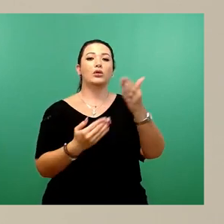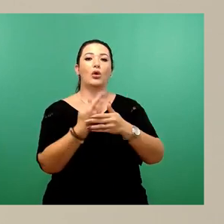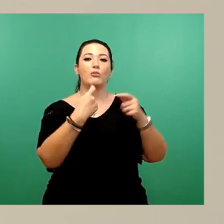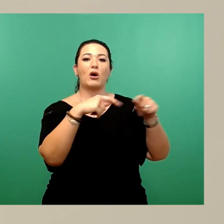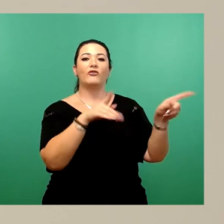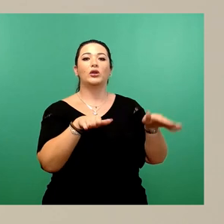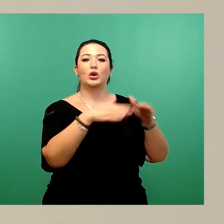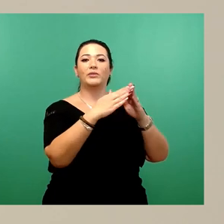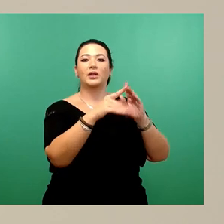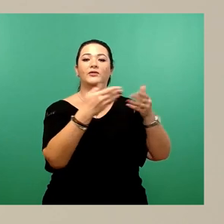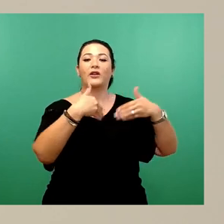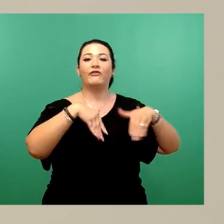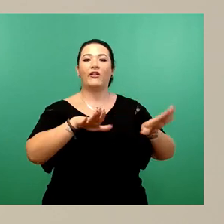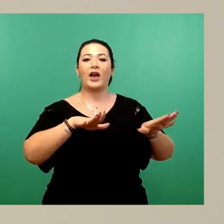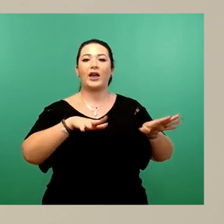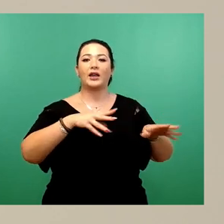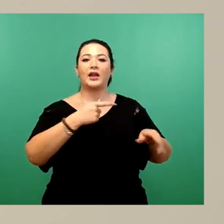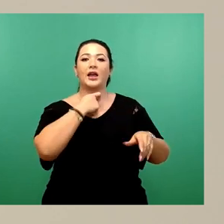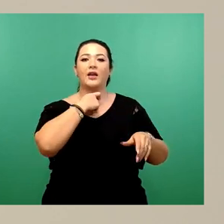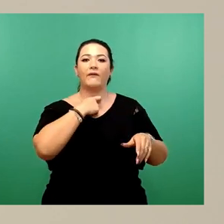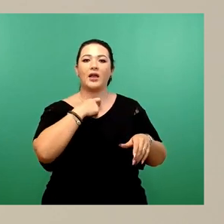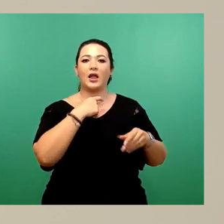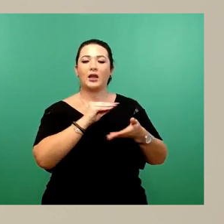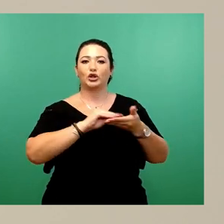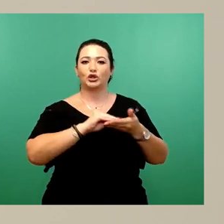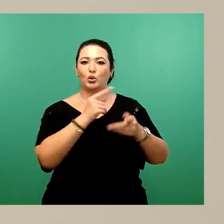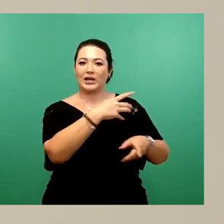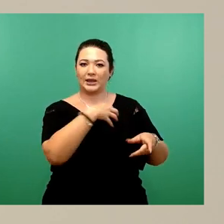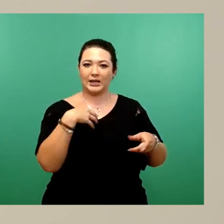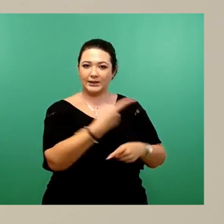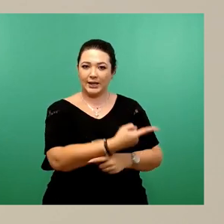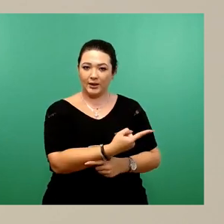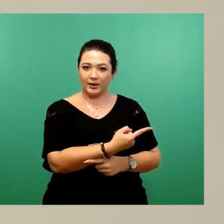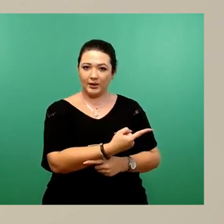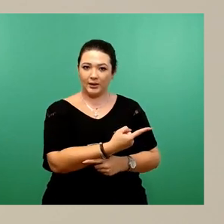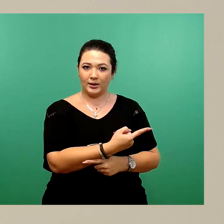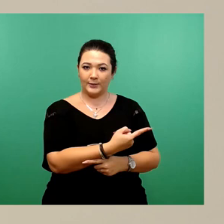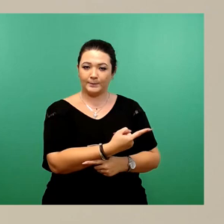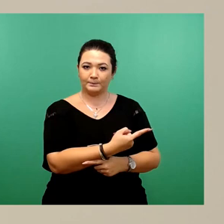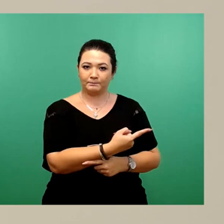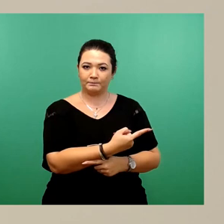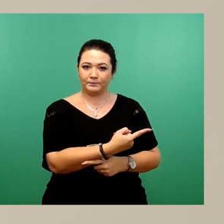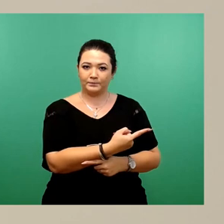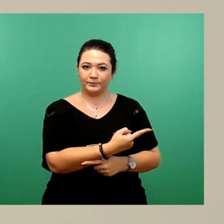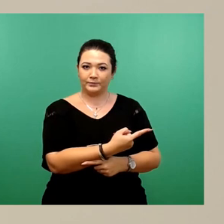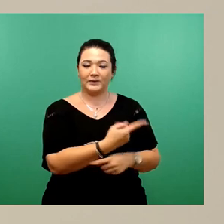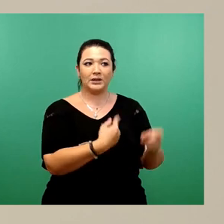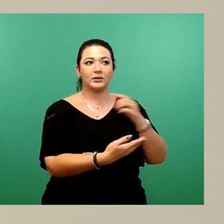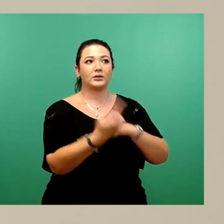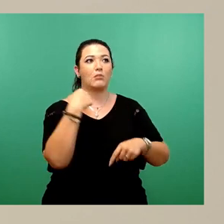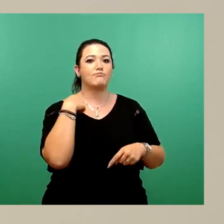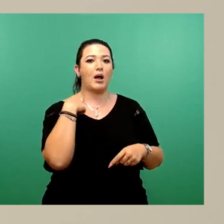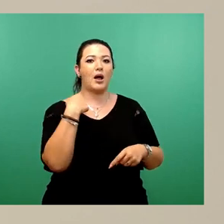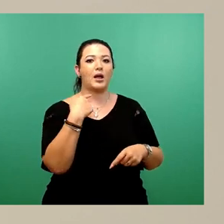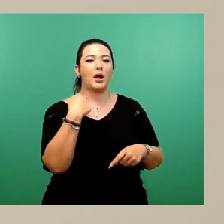Freien Evangelischen Schule in Dresden. Hier ist ja schon im Mai, 22